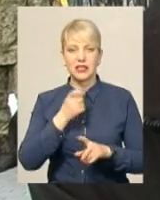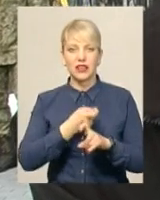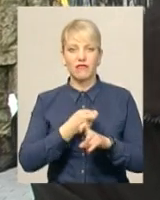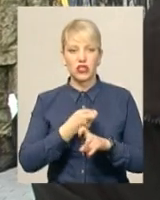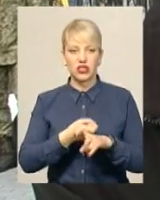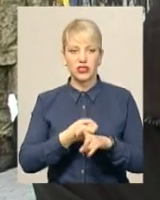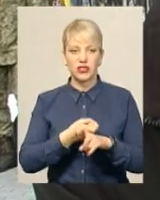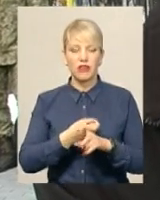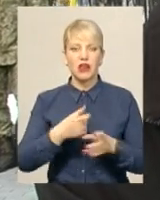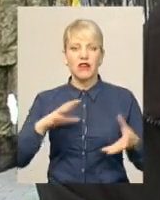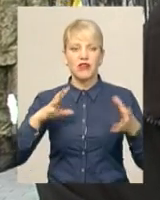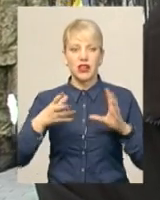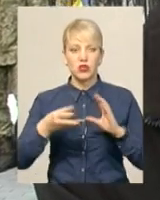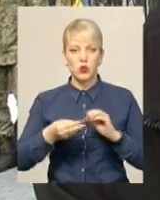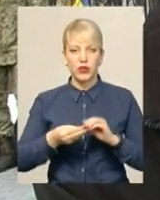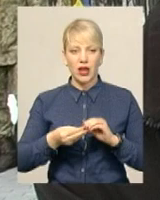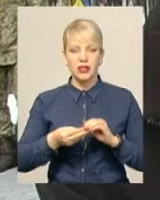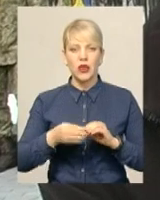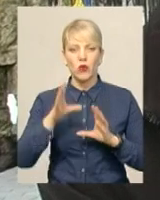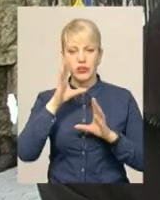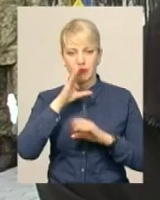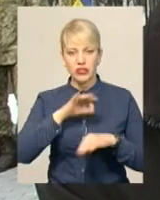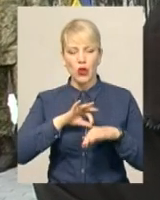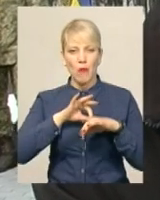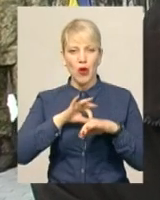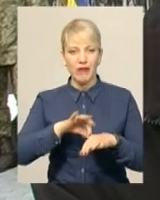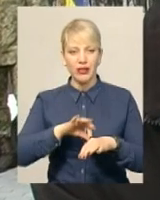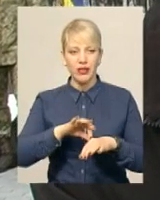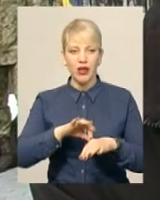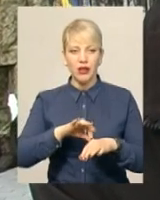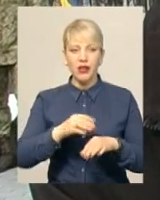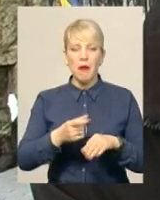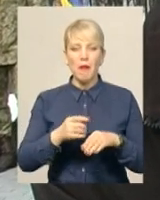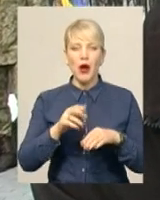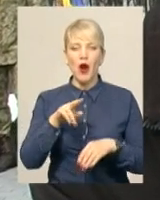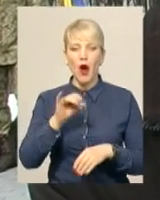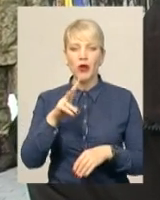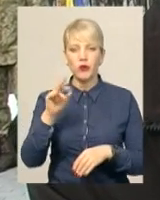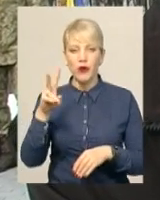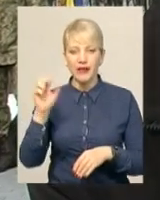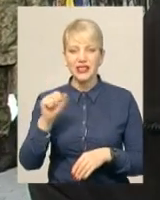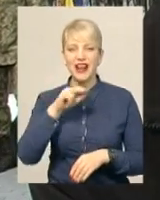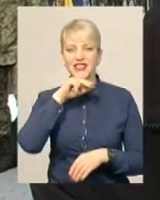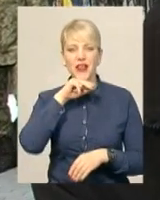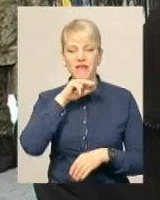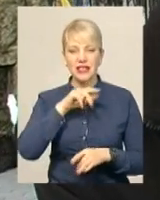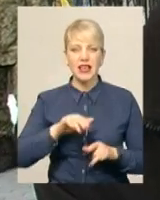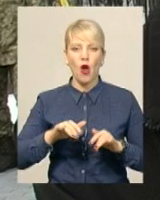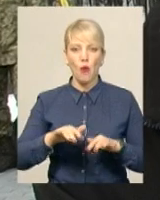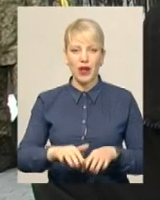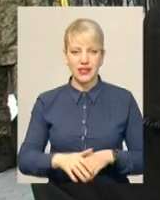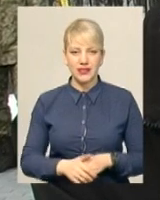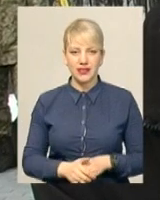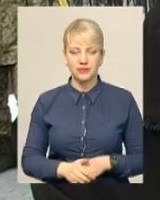в результаті успішного проведення Проскурівсько-Чернівецької операції.